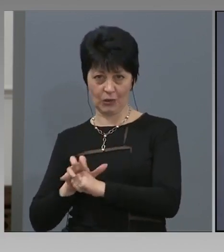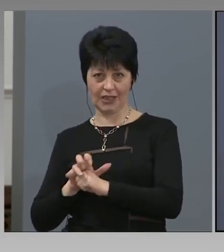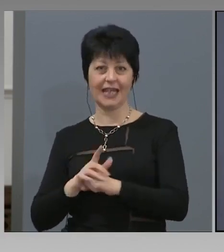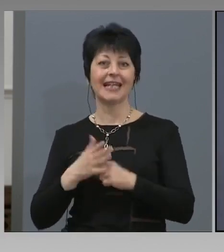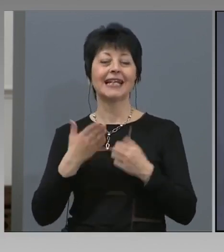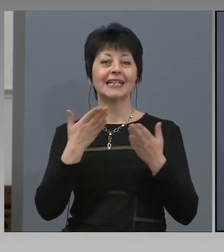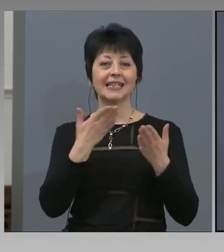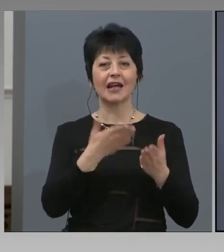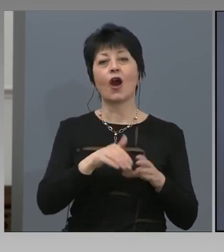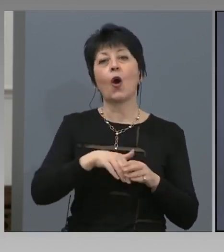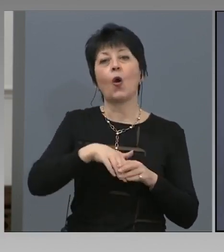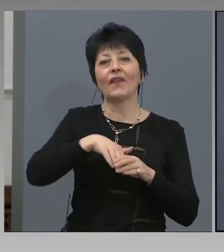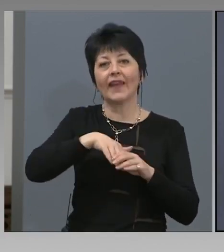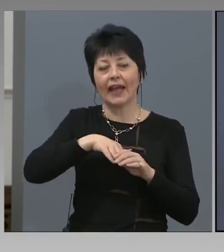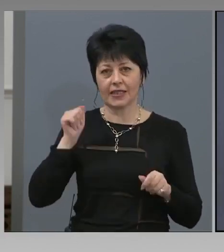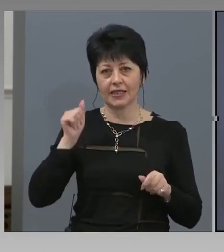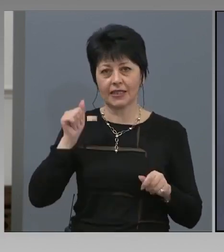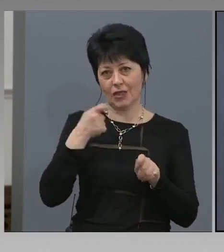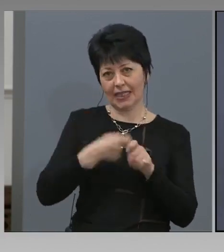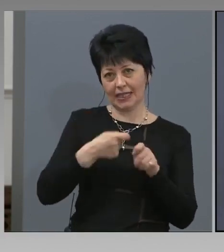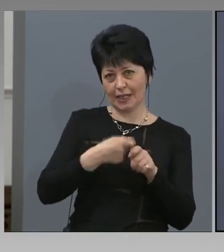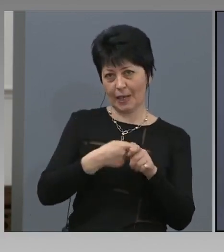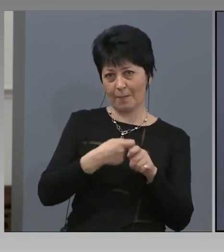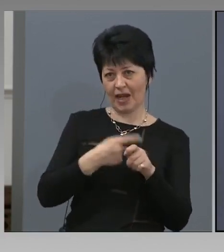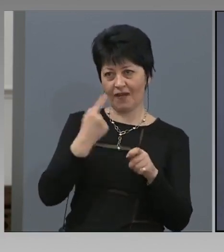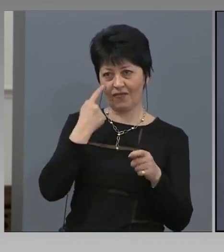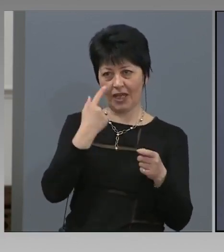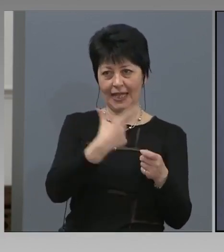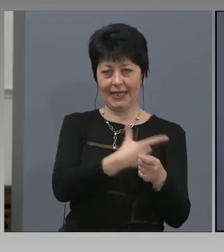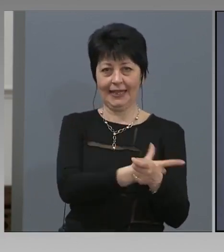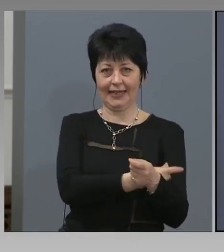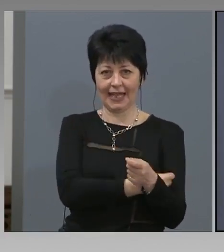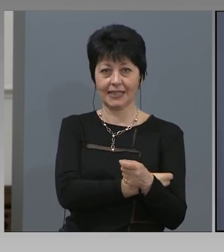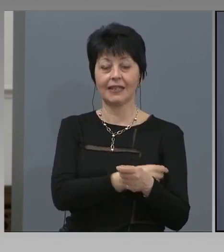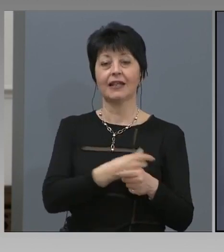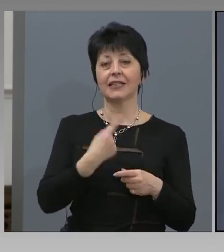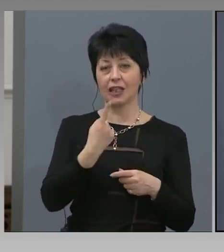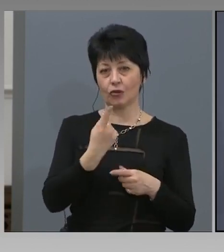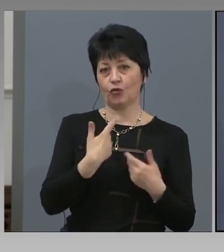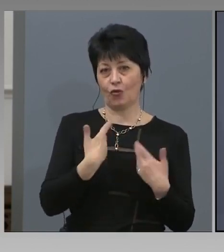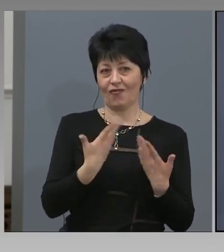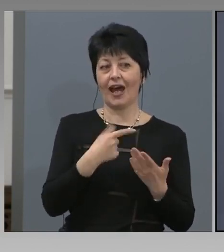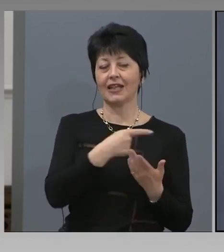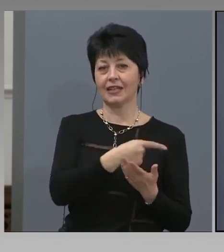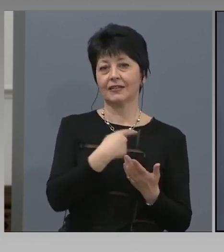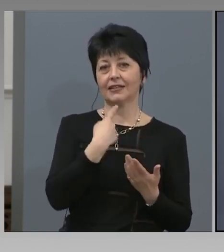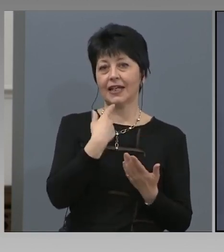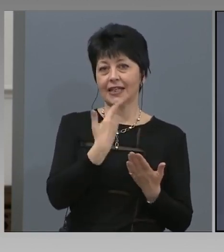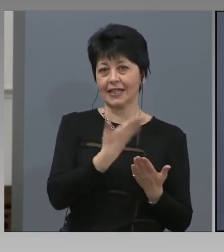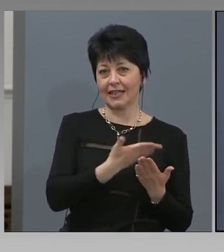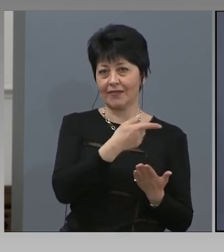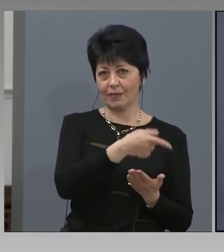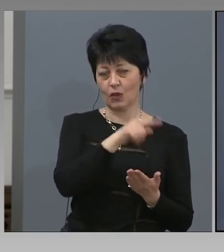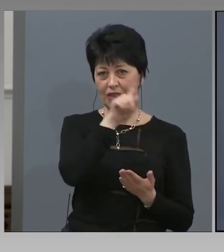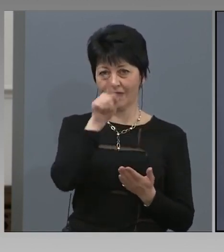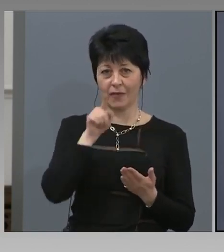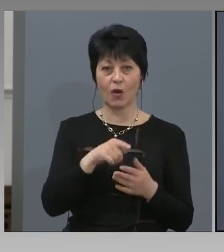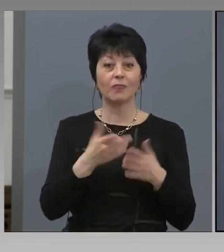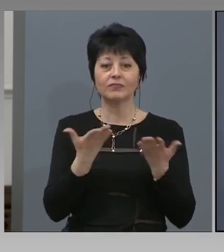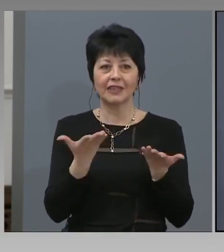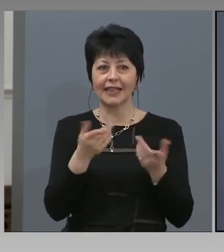на тях им е било отказано да бъдат тествани. И аз за това ви задавам този въпрос. Има ли такава практика? Къде е този сигнал, за да може да